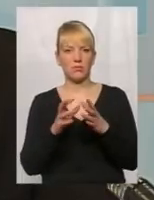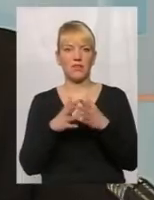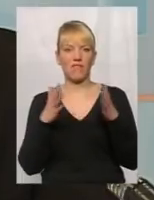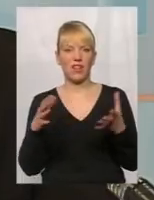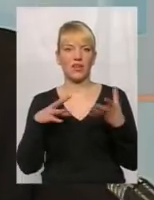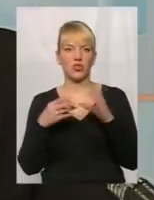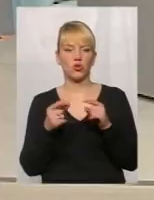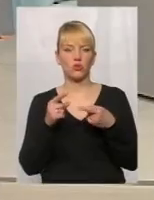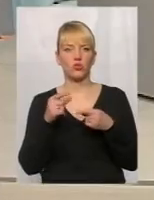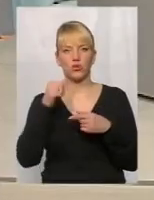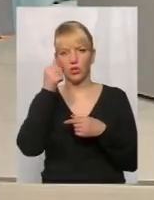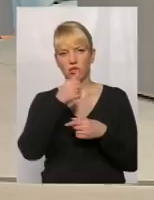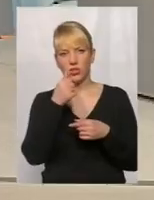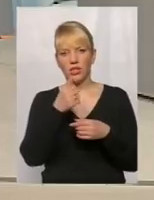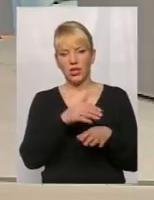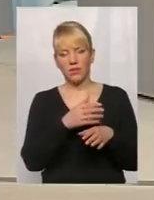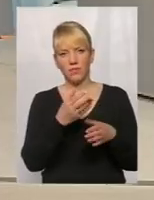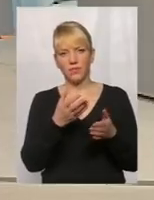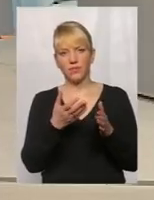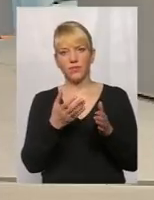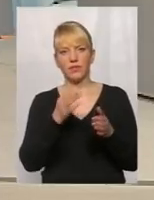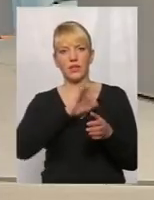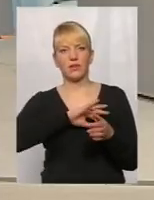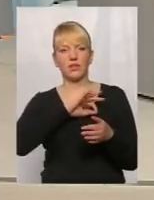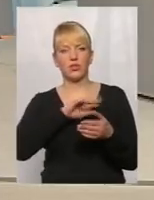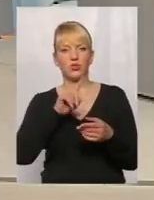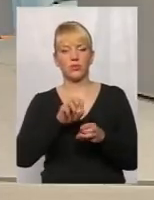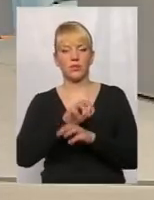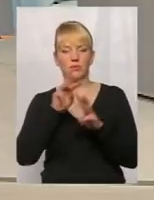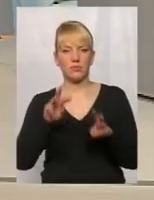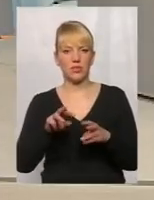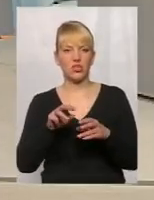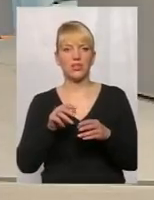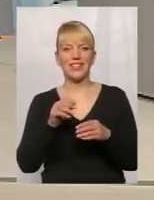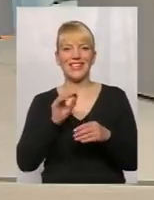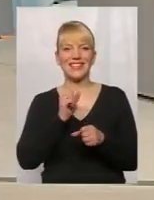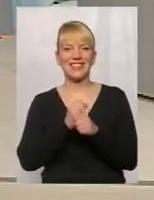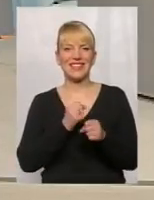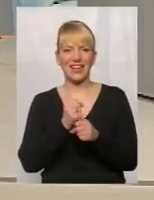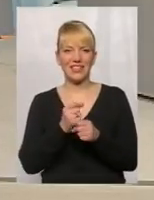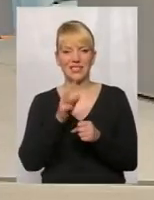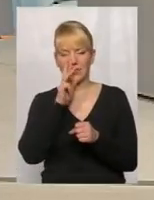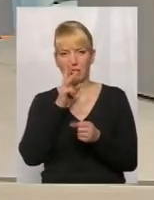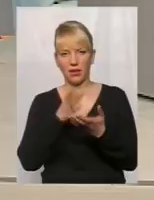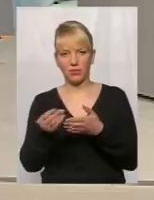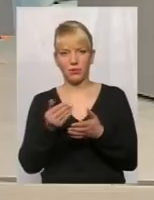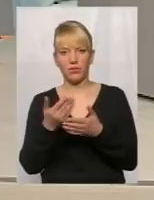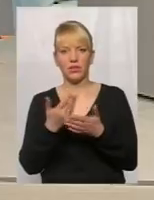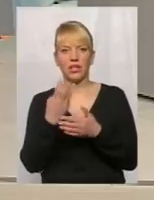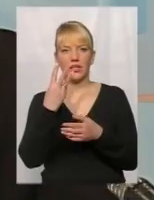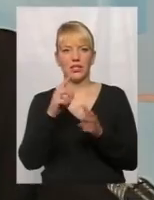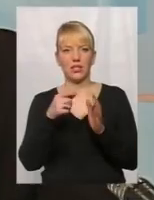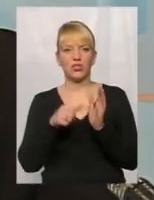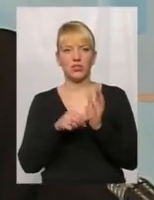річне надходження підприємства в середньому для того, щоб забезпечити діяльність, виплати заробітну плату складає десь в середньому 3,6